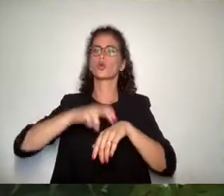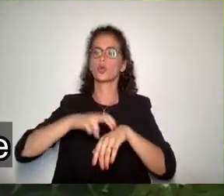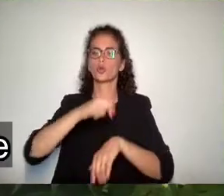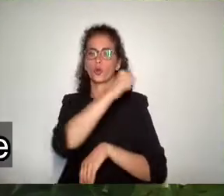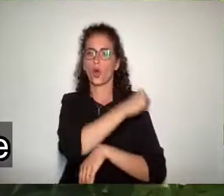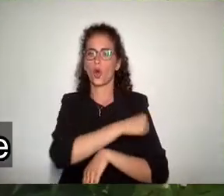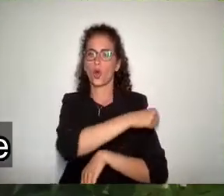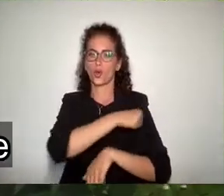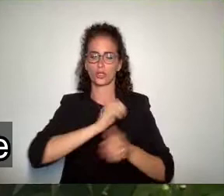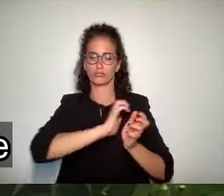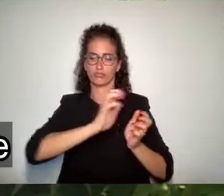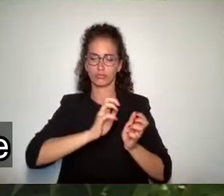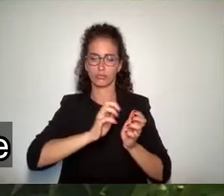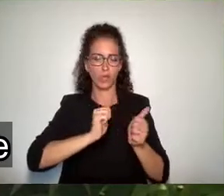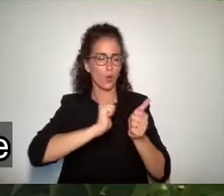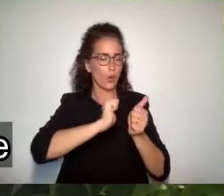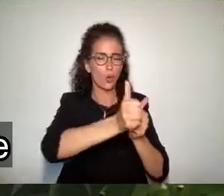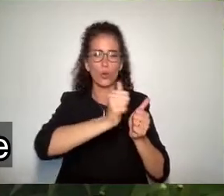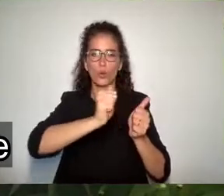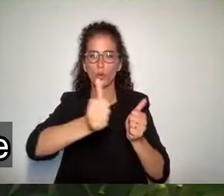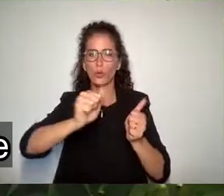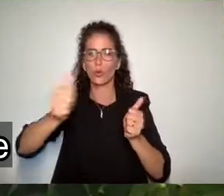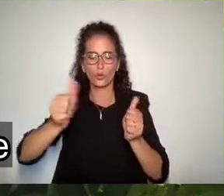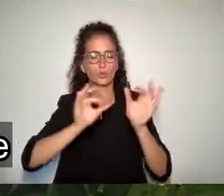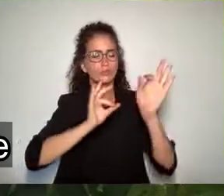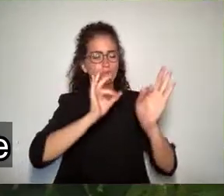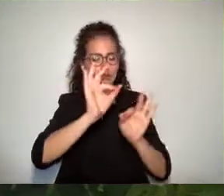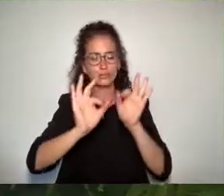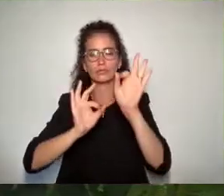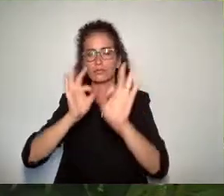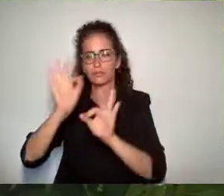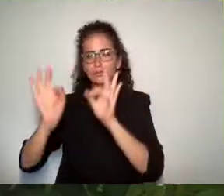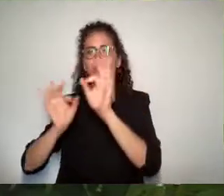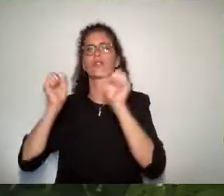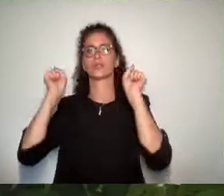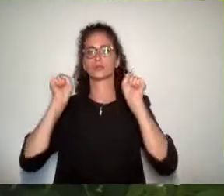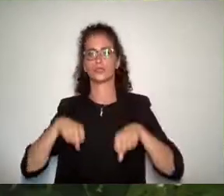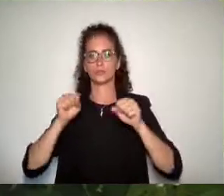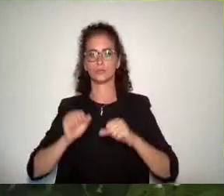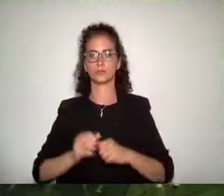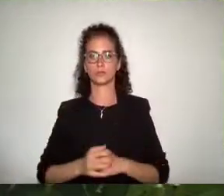operatori siano in grado di dedicarsi compiutamente alle emergenze e alle urgenze reali.